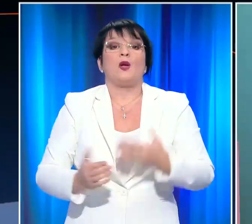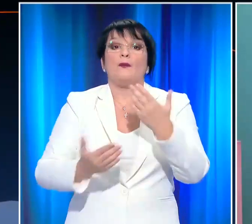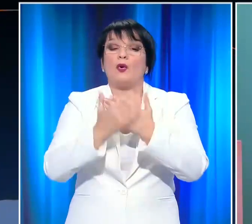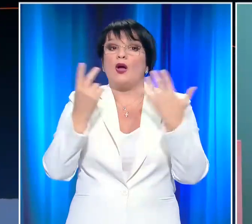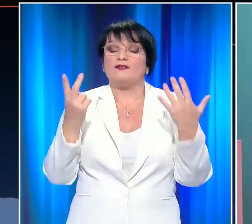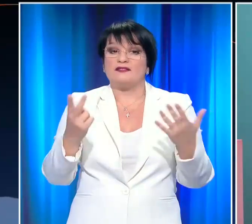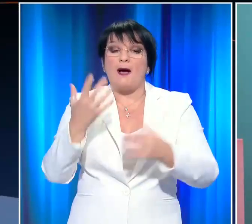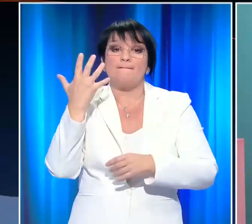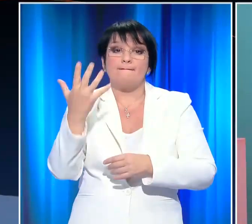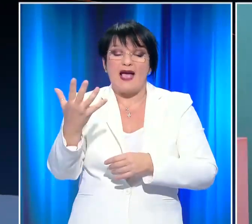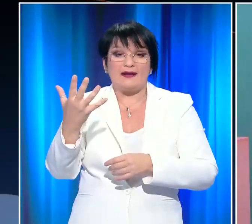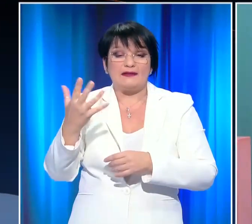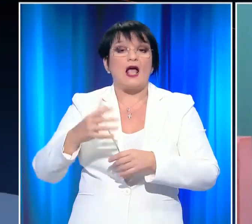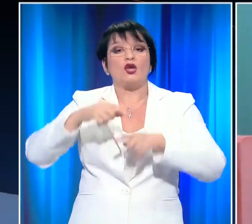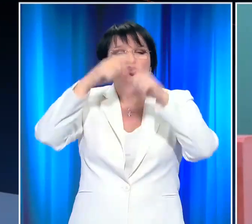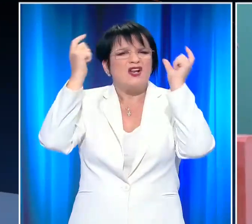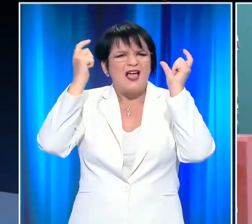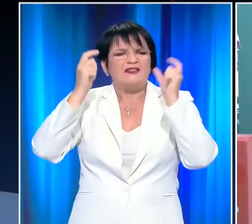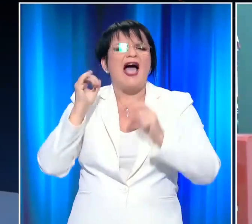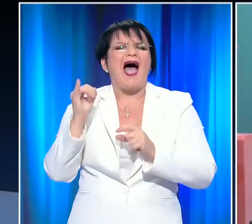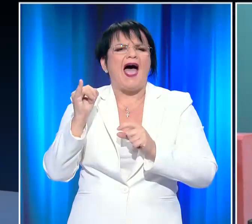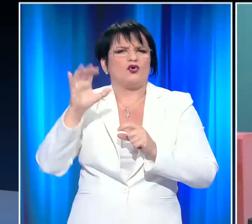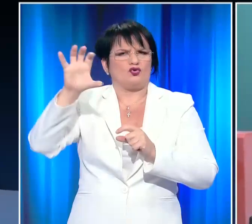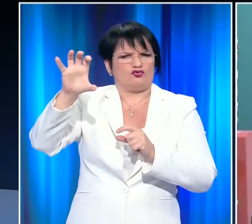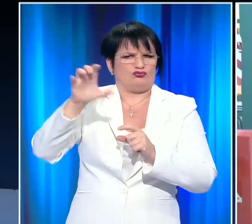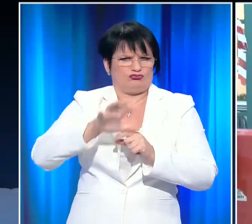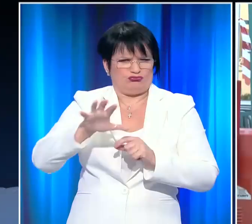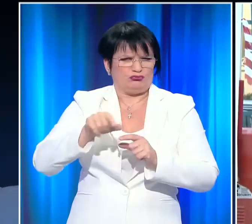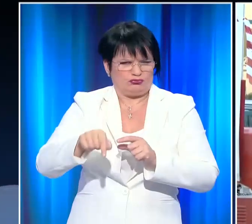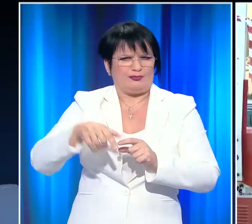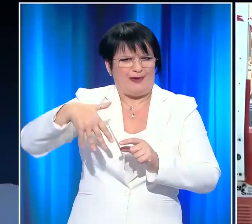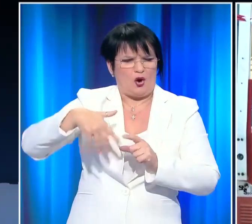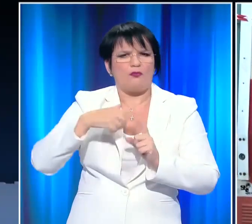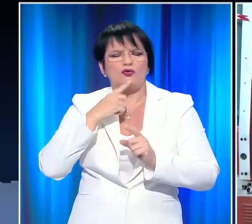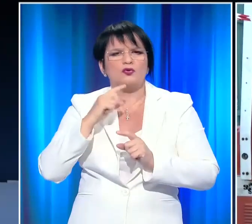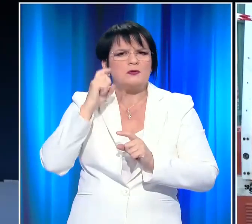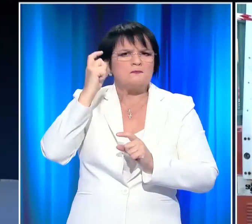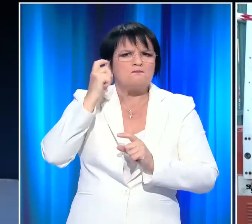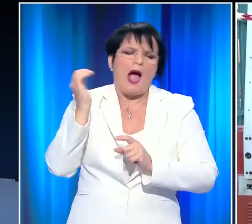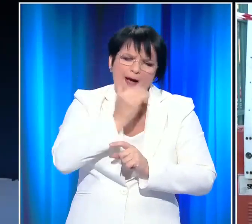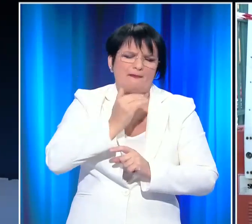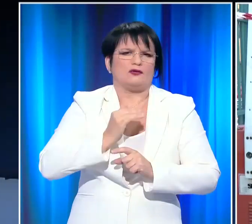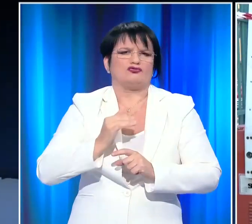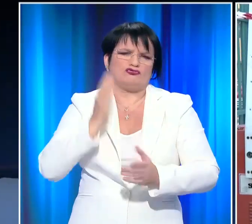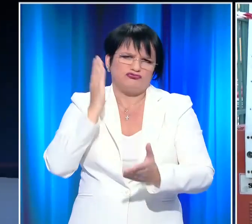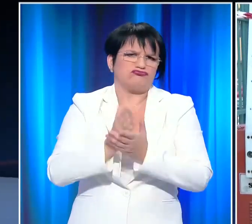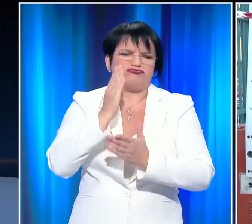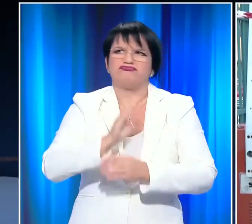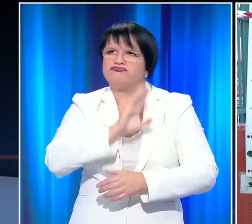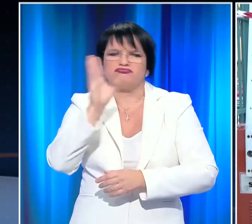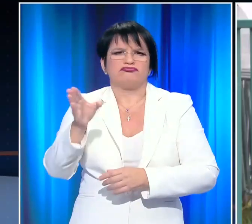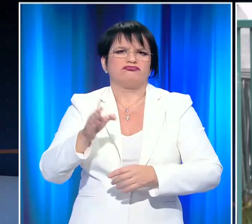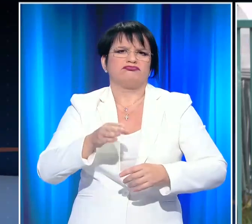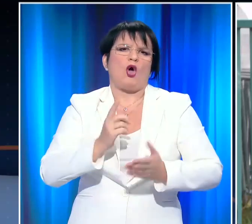και πέντε νοσηλεύτρες από το Άργος μόλις έφτασαν στο νοσοκομείο Αχέπα. Με το που τους έγινε η πρόταση, η δεύτερη σκέψη δεν υπήρξε. Ήρθαν να υπηρετήσουν το